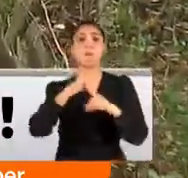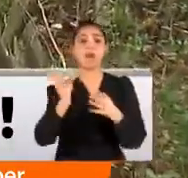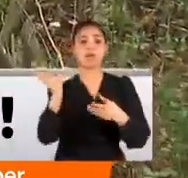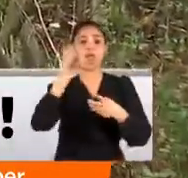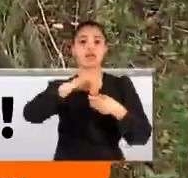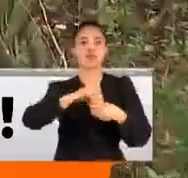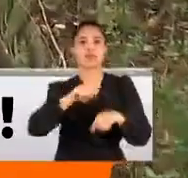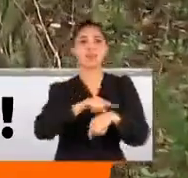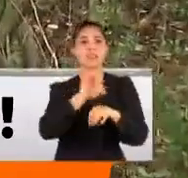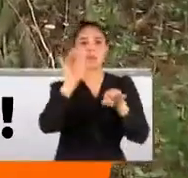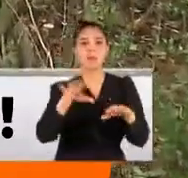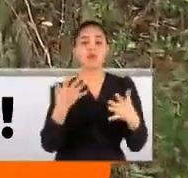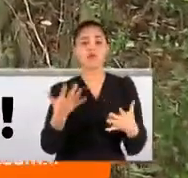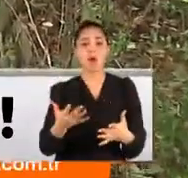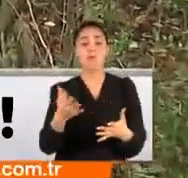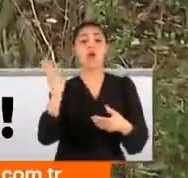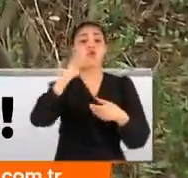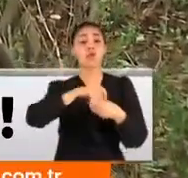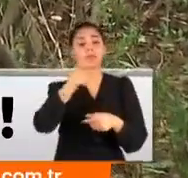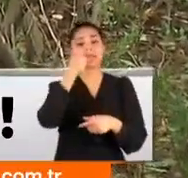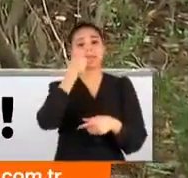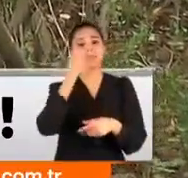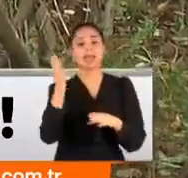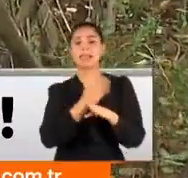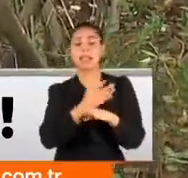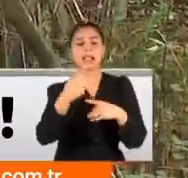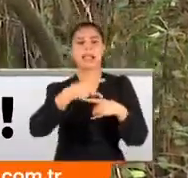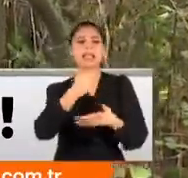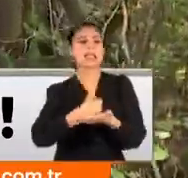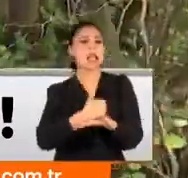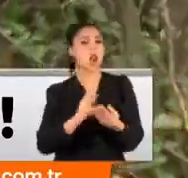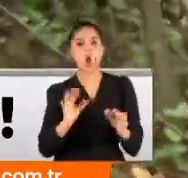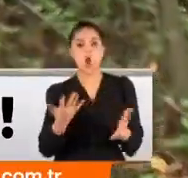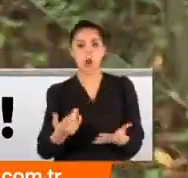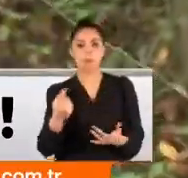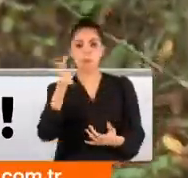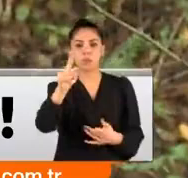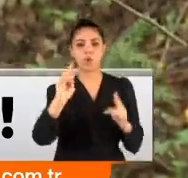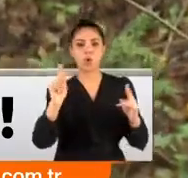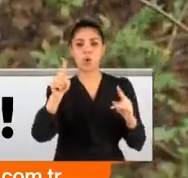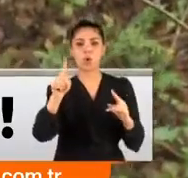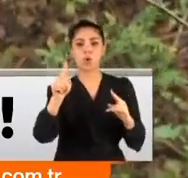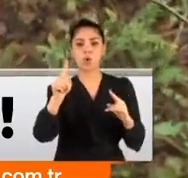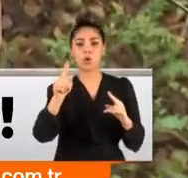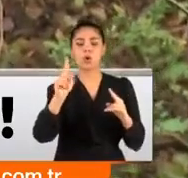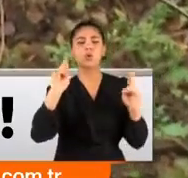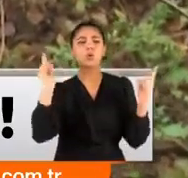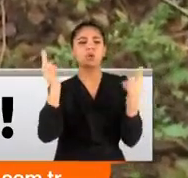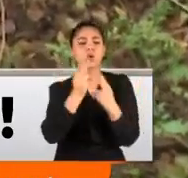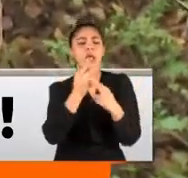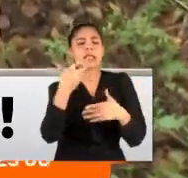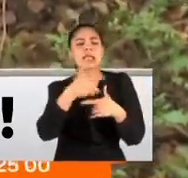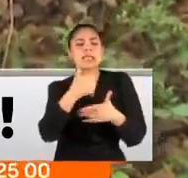toplama vakti geldi ama toplarken dikkat edilmeli. Çünkü zehirli olabilir. Örneğin elimdeki dünyanın el öldürücü ve